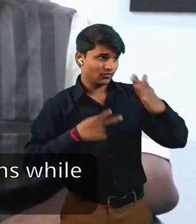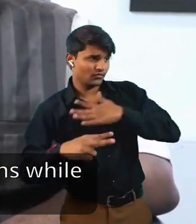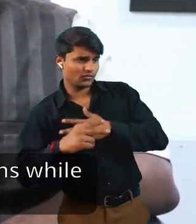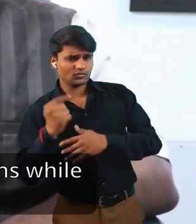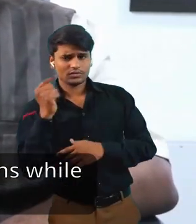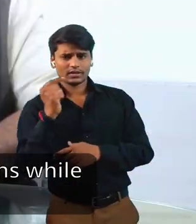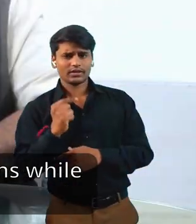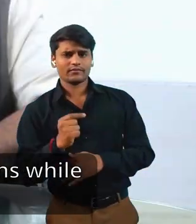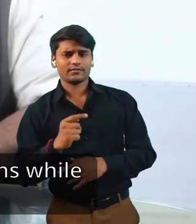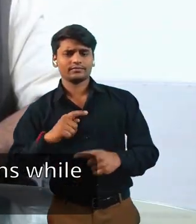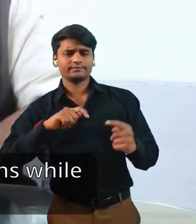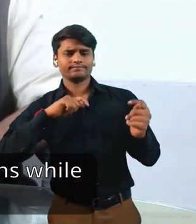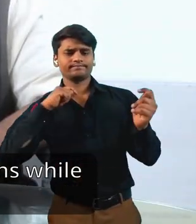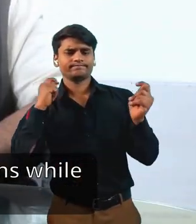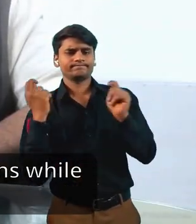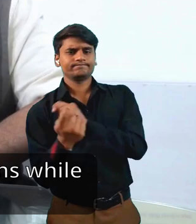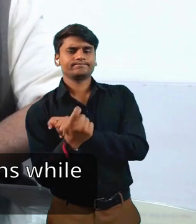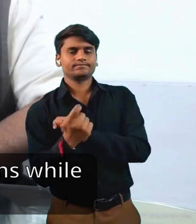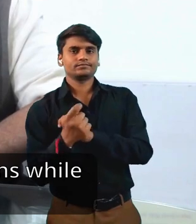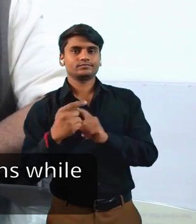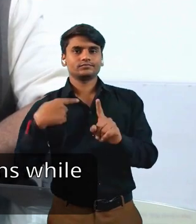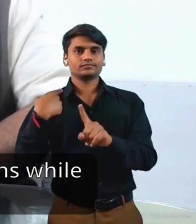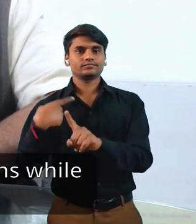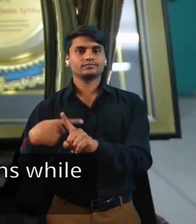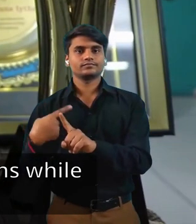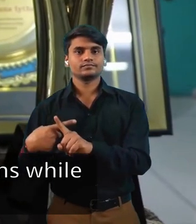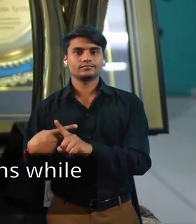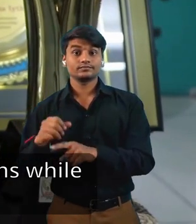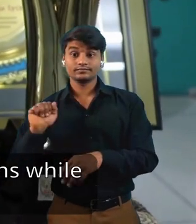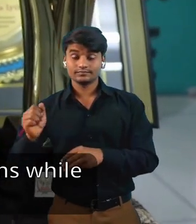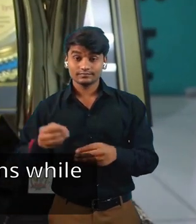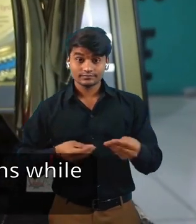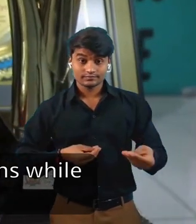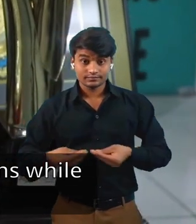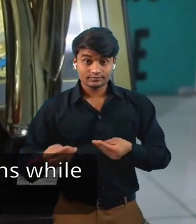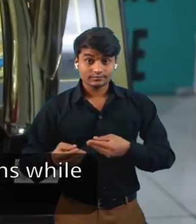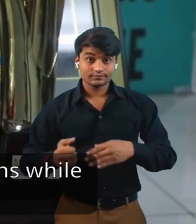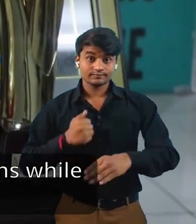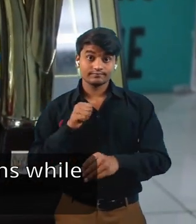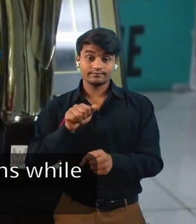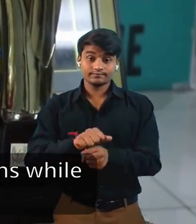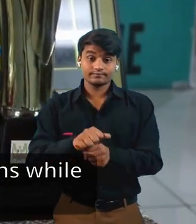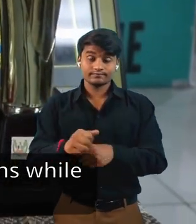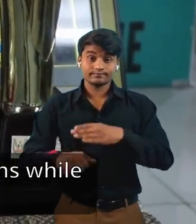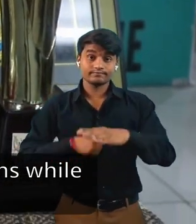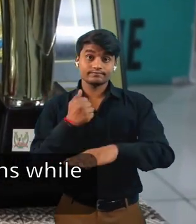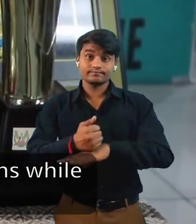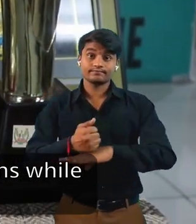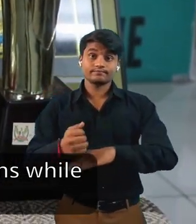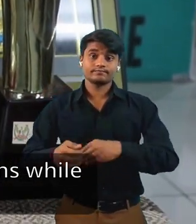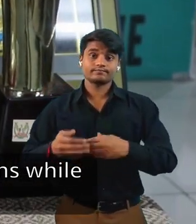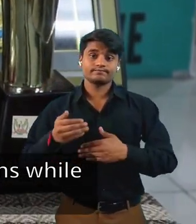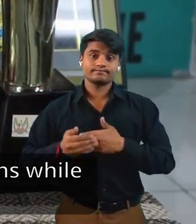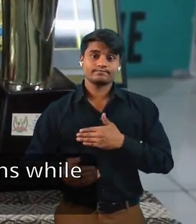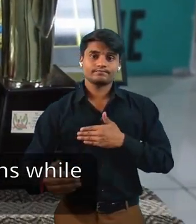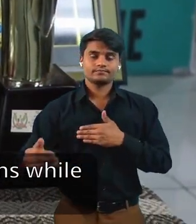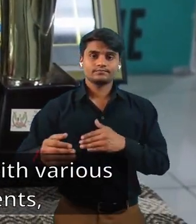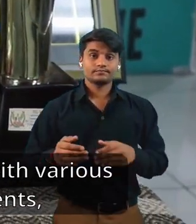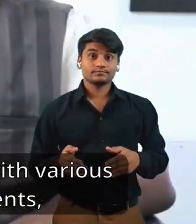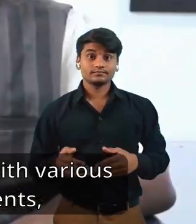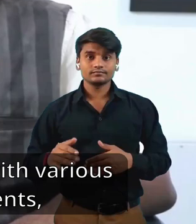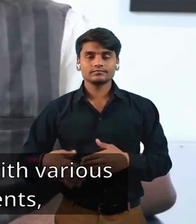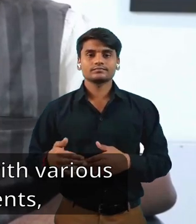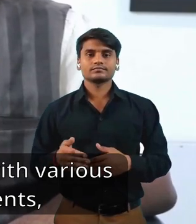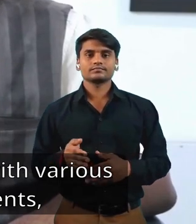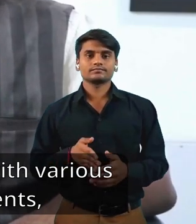ये समाज के सभी तरह का दारनाओं को चेंज करते हुए, ये उद्यमिता का विकास क यात्रा आगे बढ़ रहे